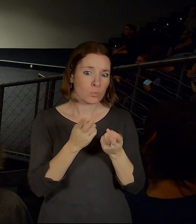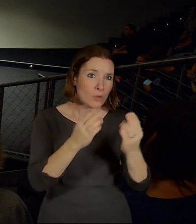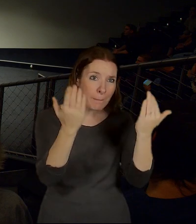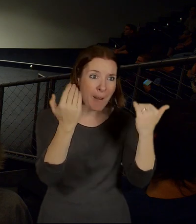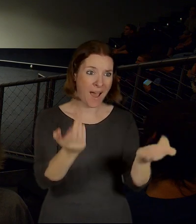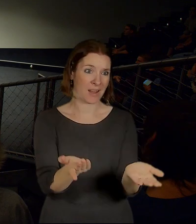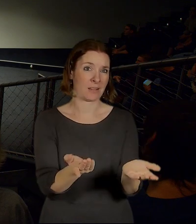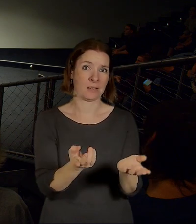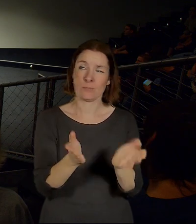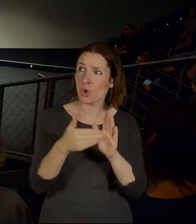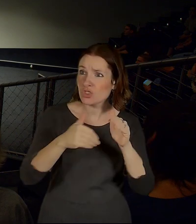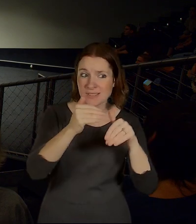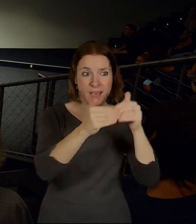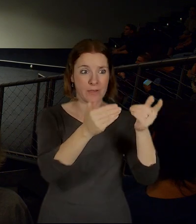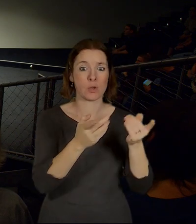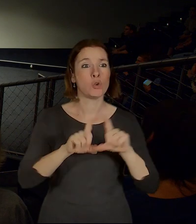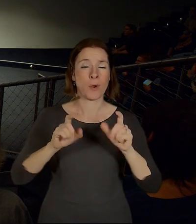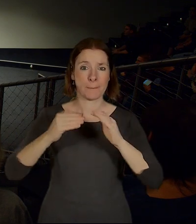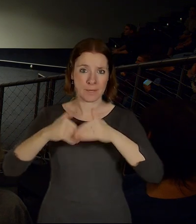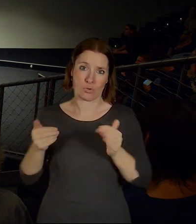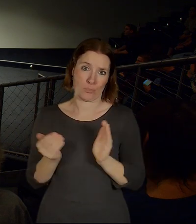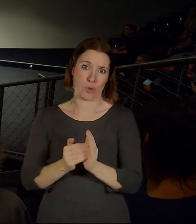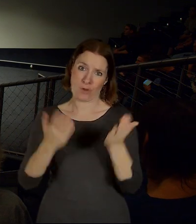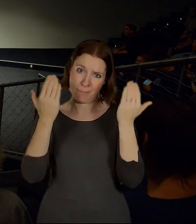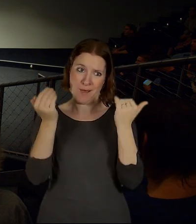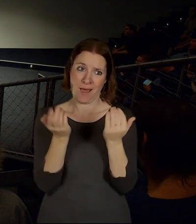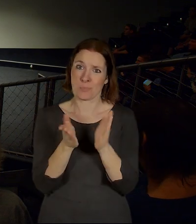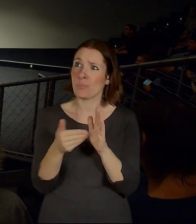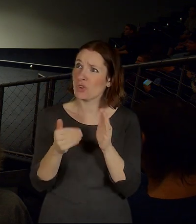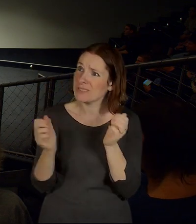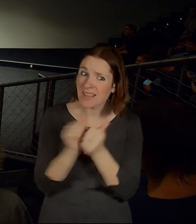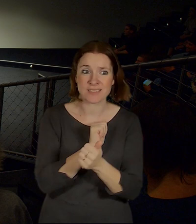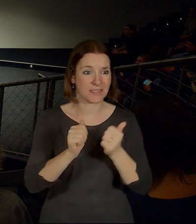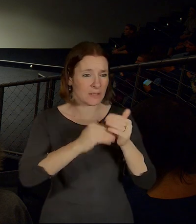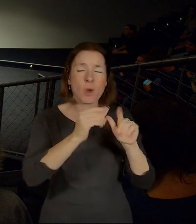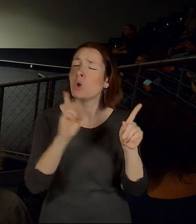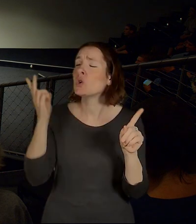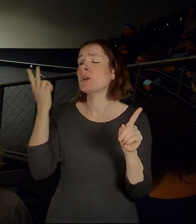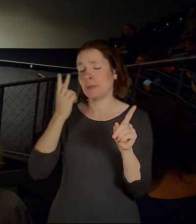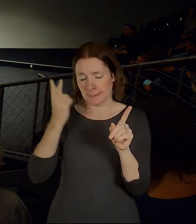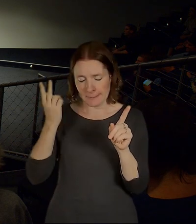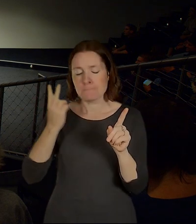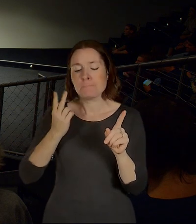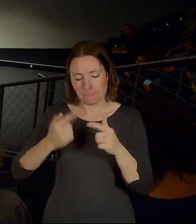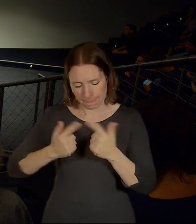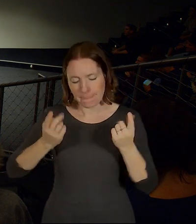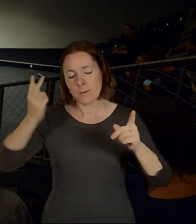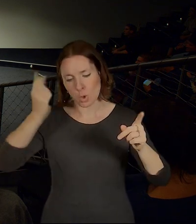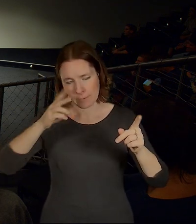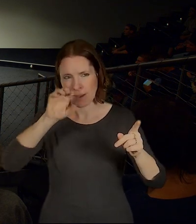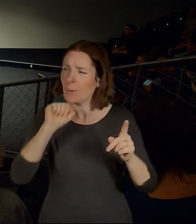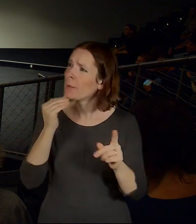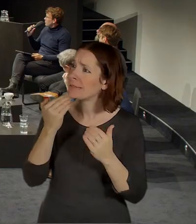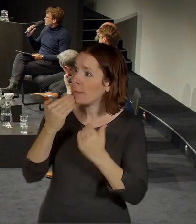park a město potřebuje parky, protože jsme tady v době klimatických jsem do toho si celkem jasný, takže já poprosím Zdenka. Já se jenom